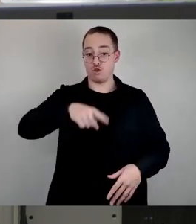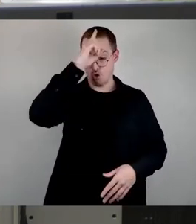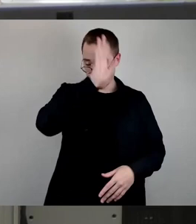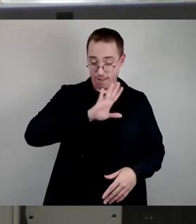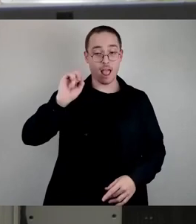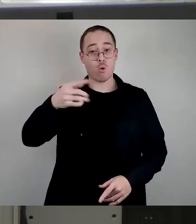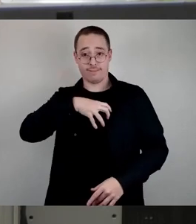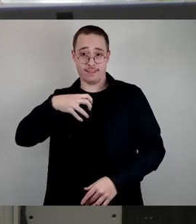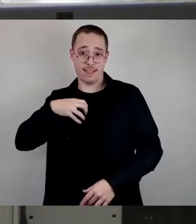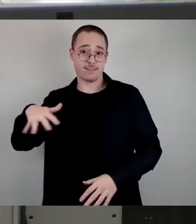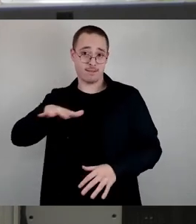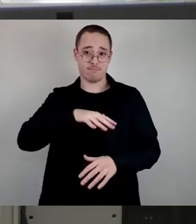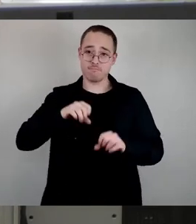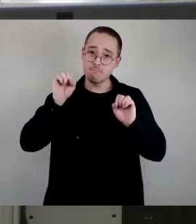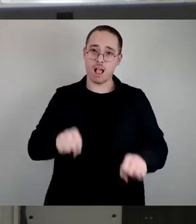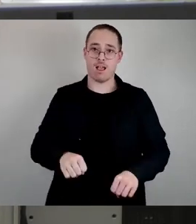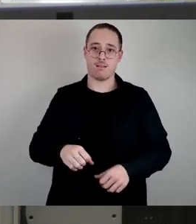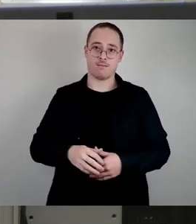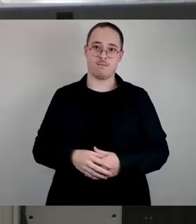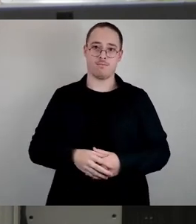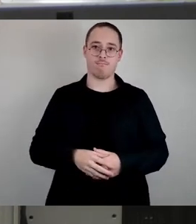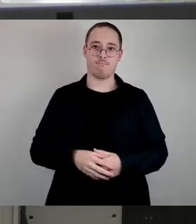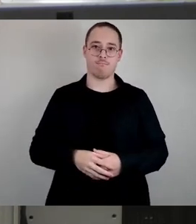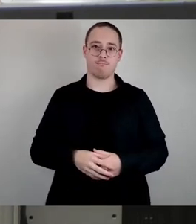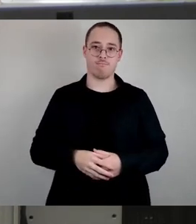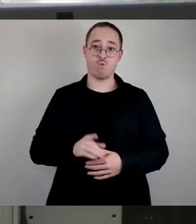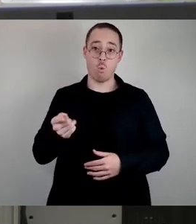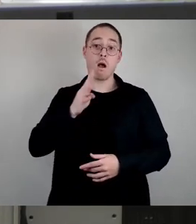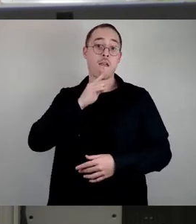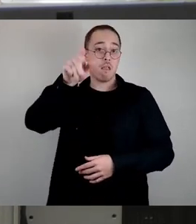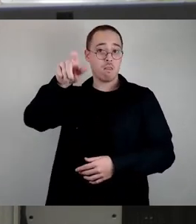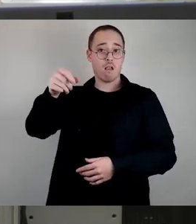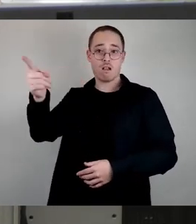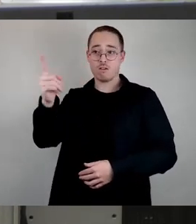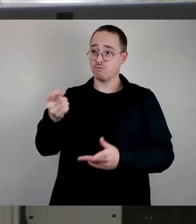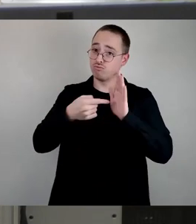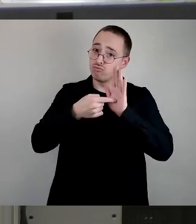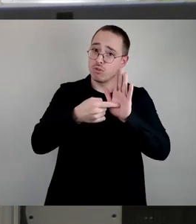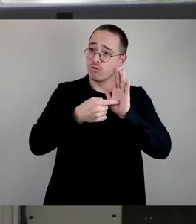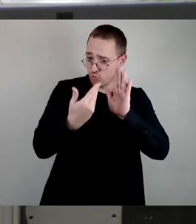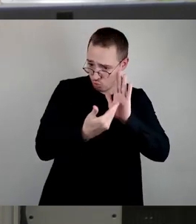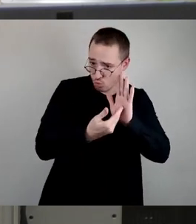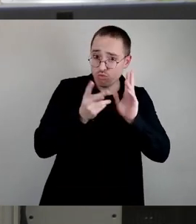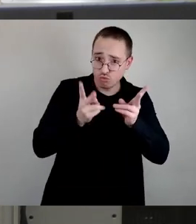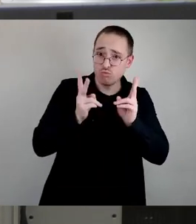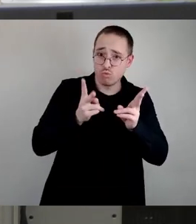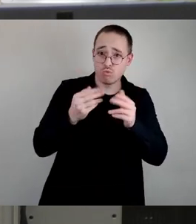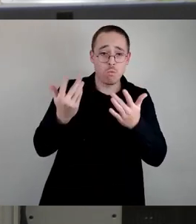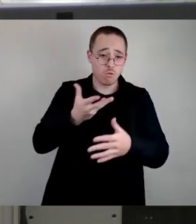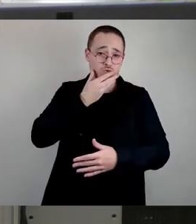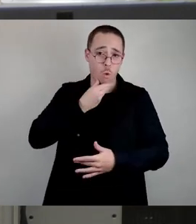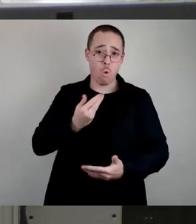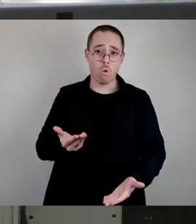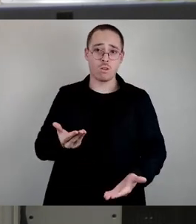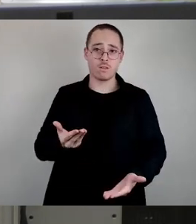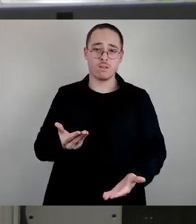ermöglicht. Und darauf haben die Redner in besonderer Weise hingewiesen. Sie haben darauf